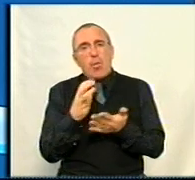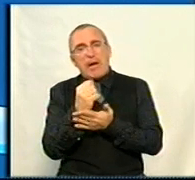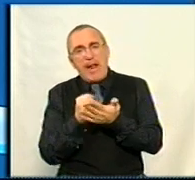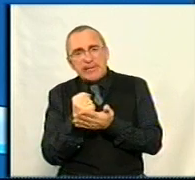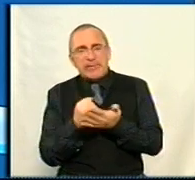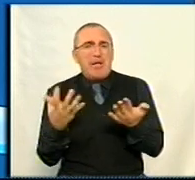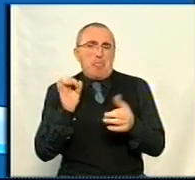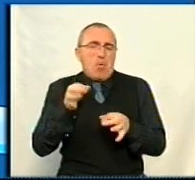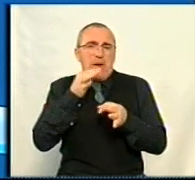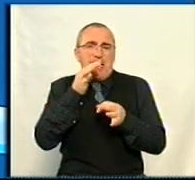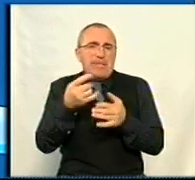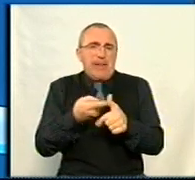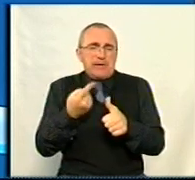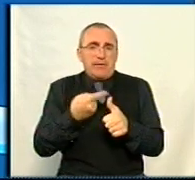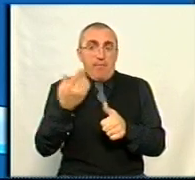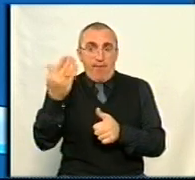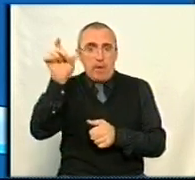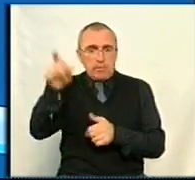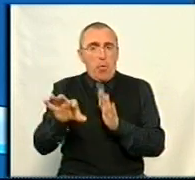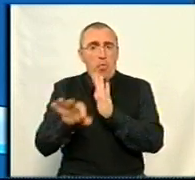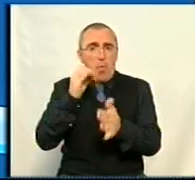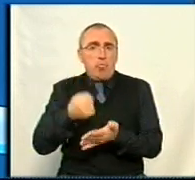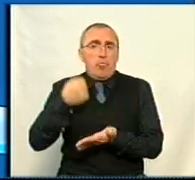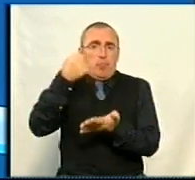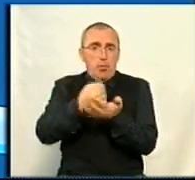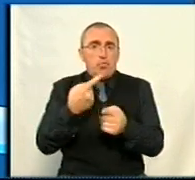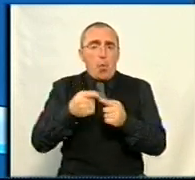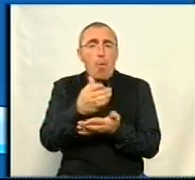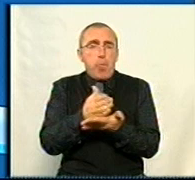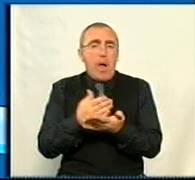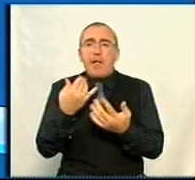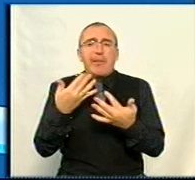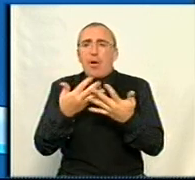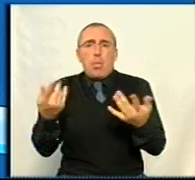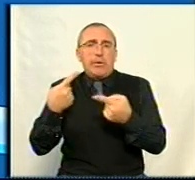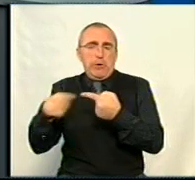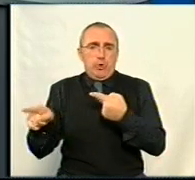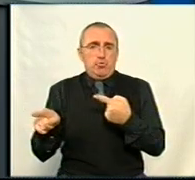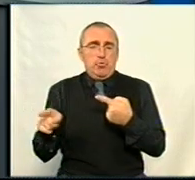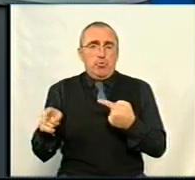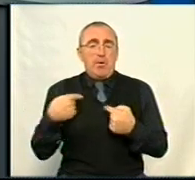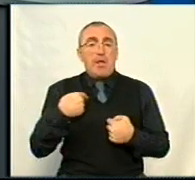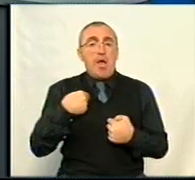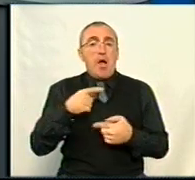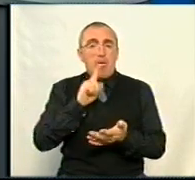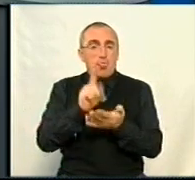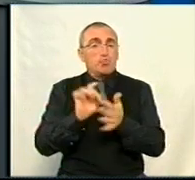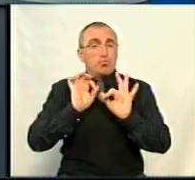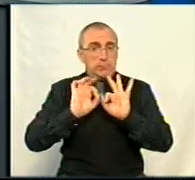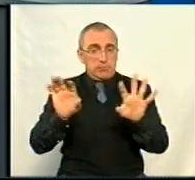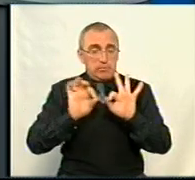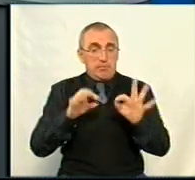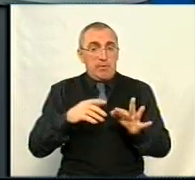або я не знаю, як це називається, і, власне, вас обрали і призначили на ось цю посаду, а не якусь іншу? Я мушу сказати, що